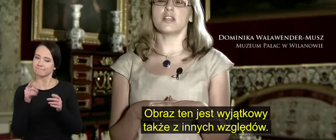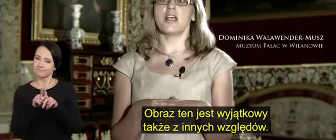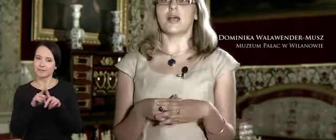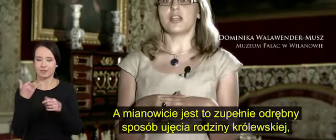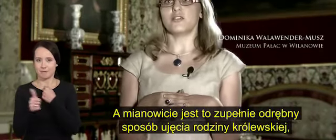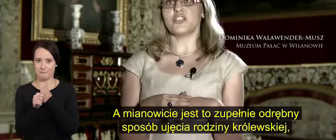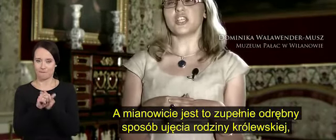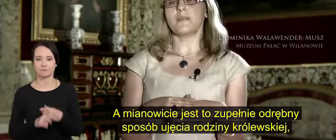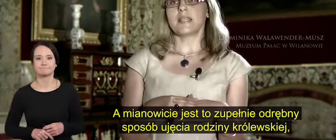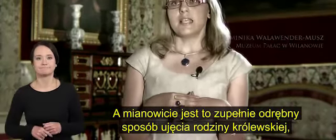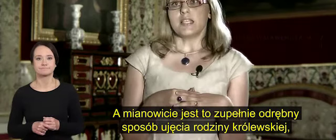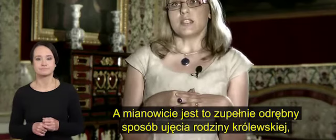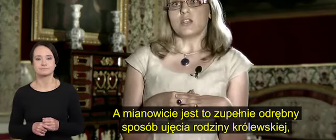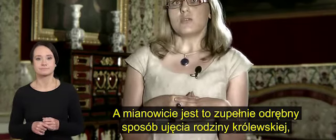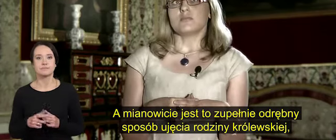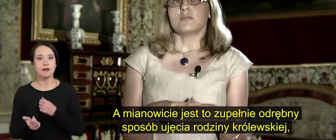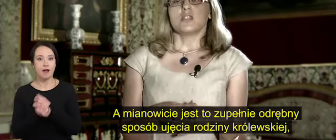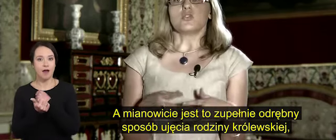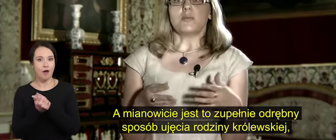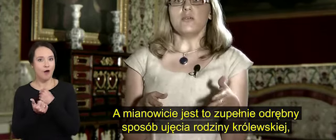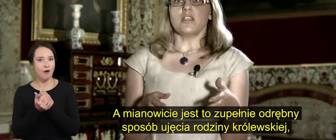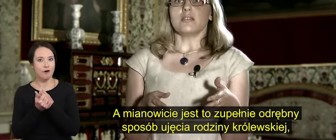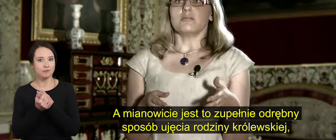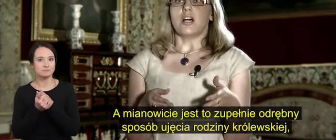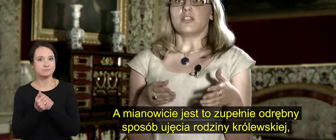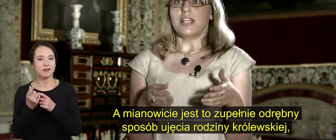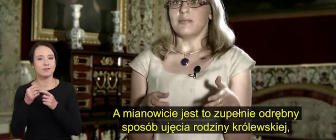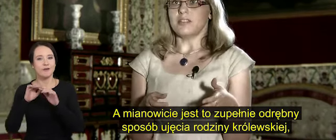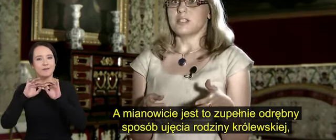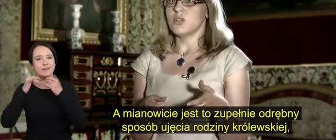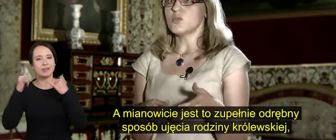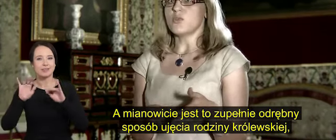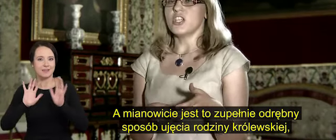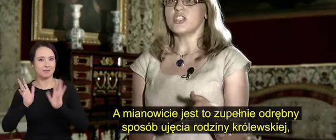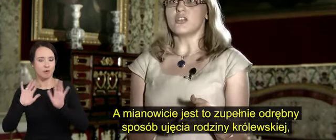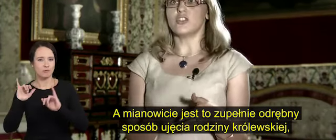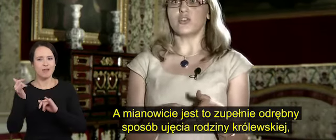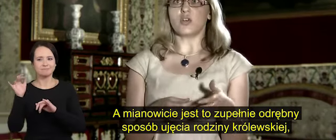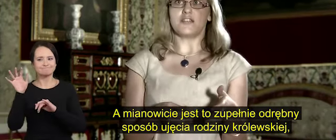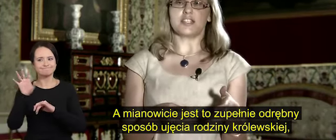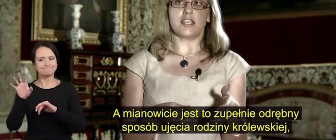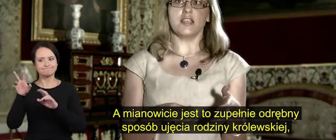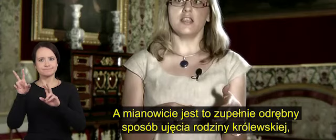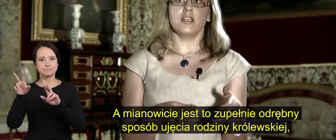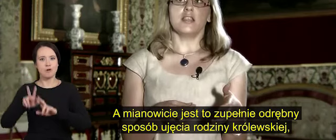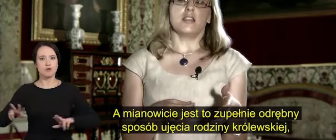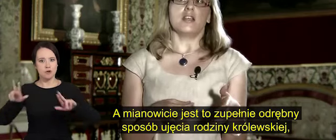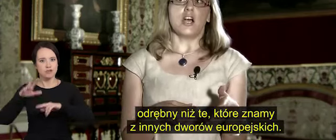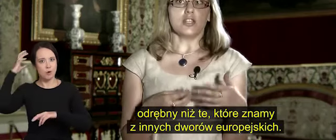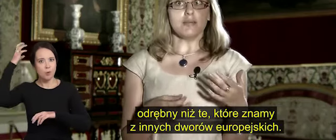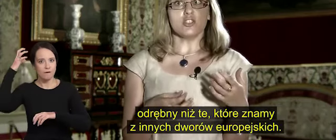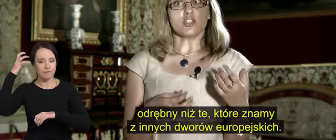względów, a mianowicie jest to zupełnie odrębny sposób ujęcia rodziny królewskiej.